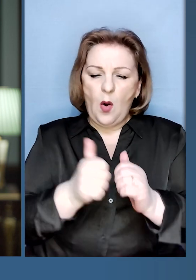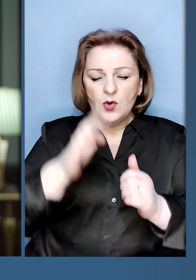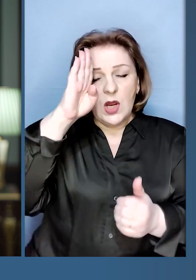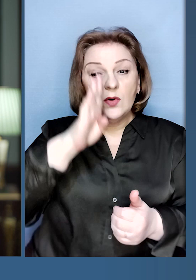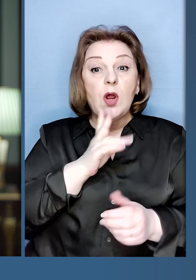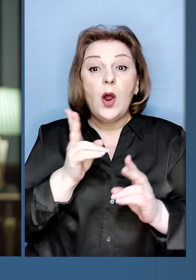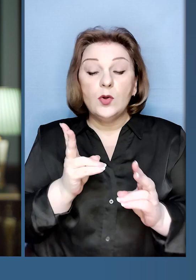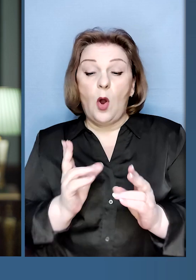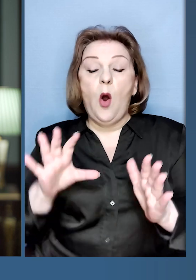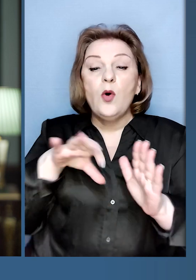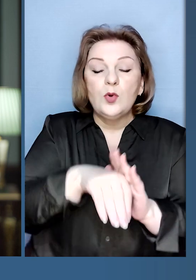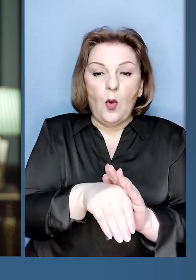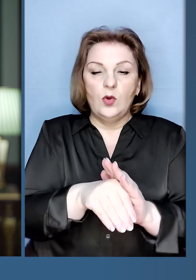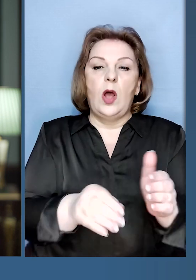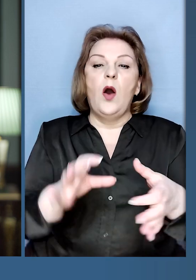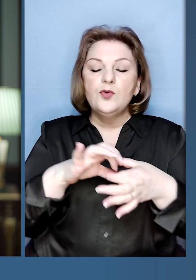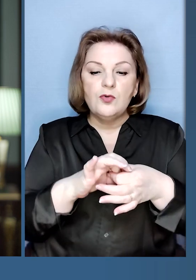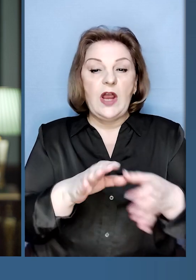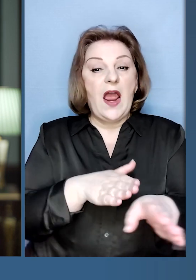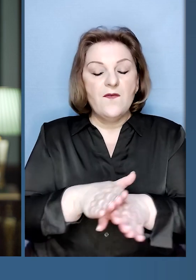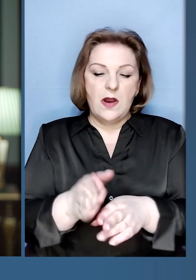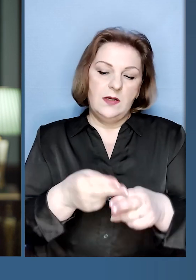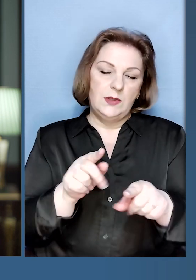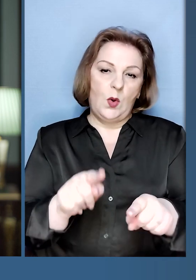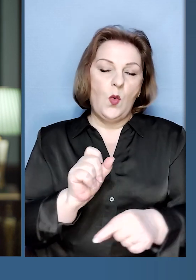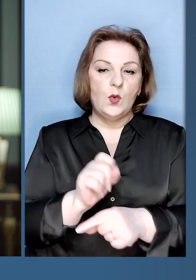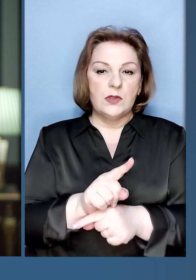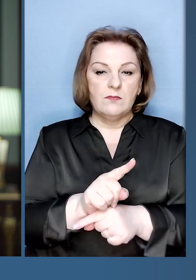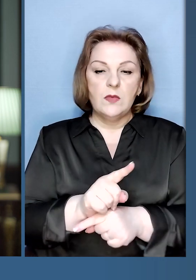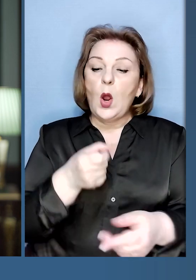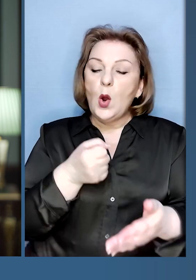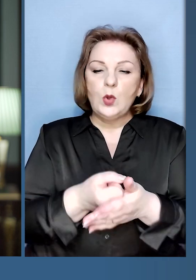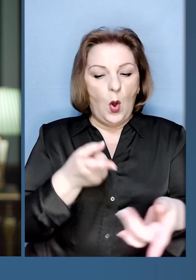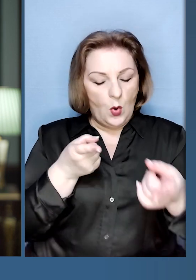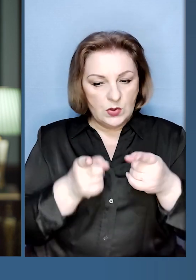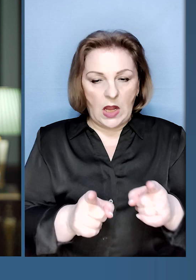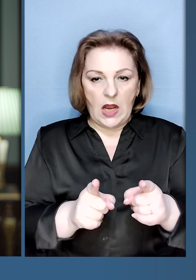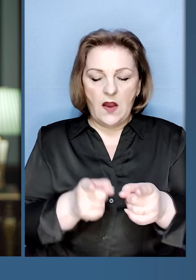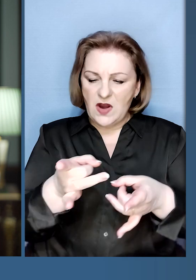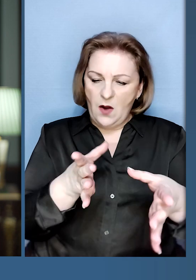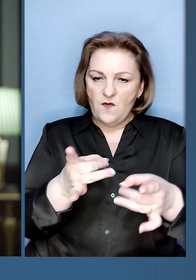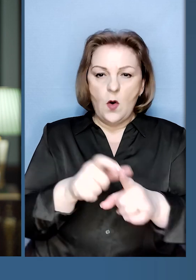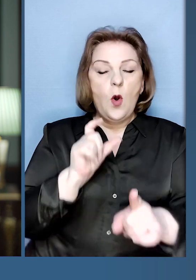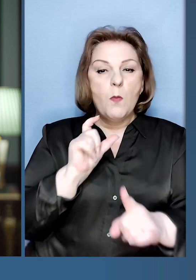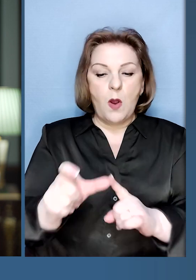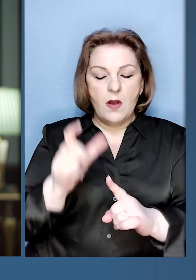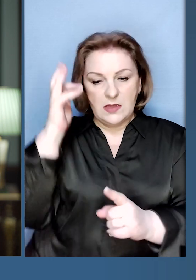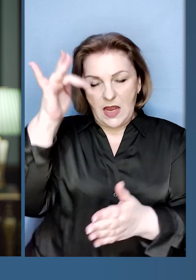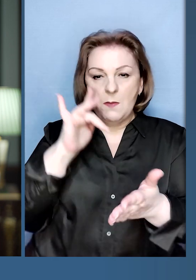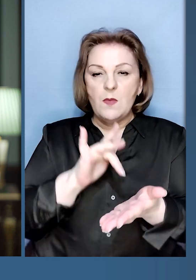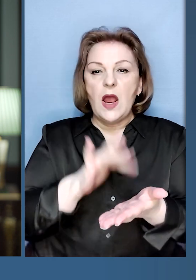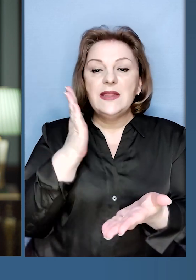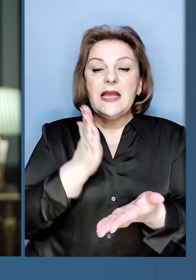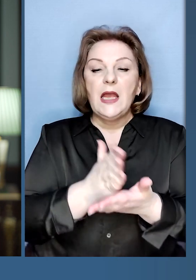безпеки, і кожному, кожній, хто долучається до виконання цього завдання. До справедливої вогнової